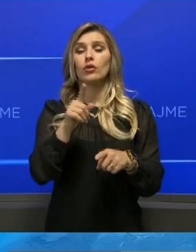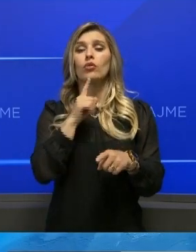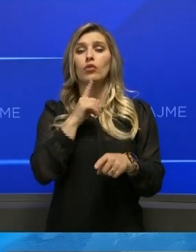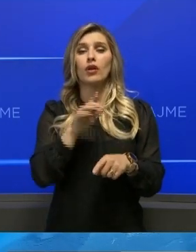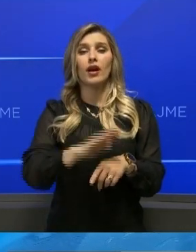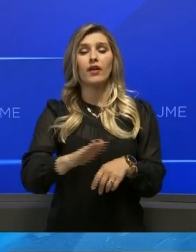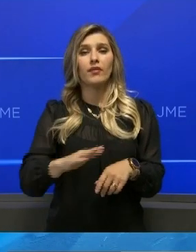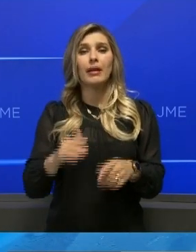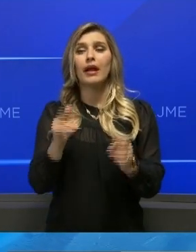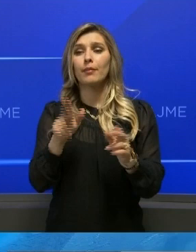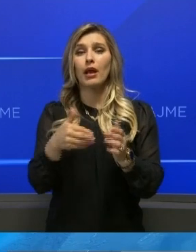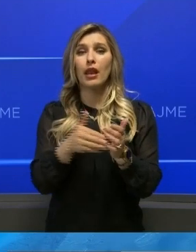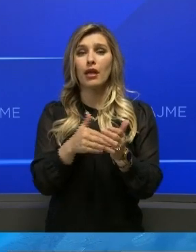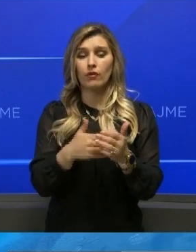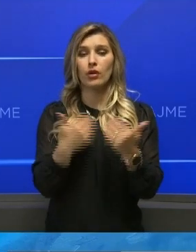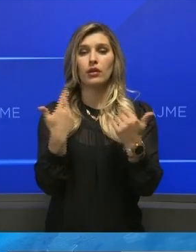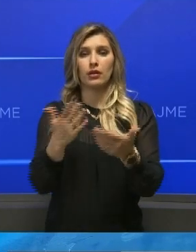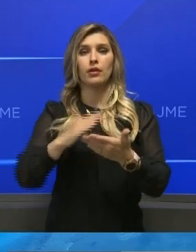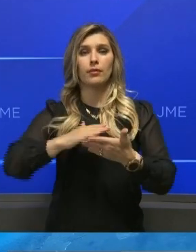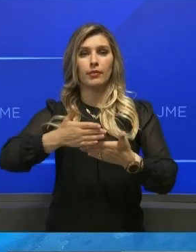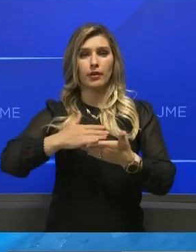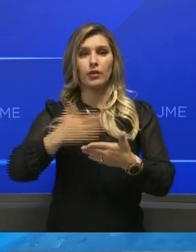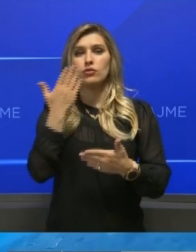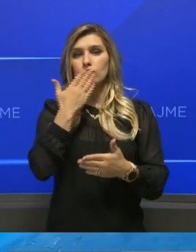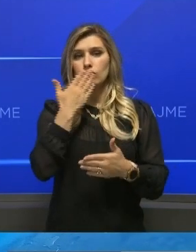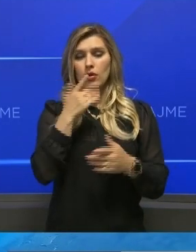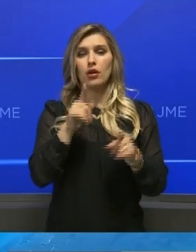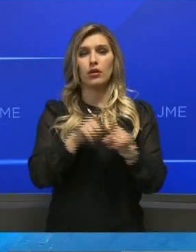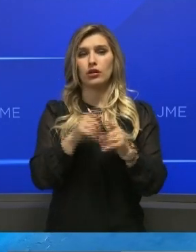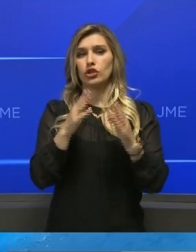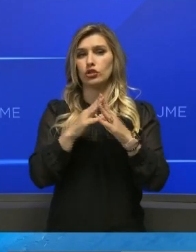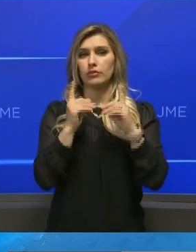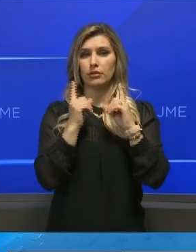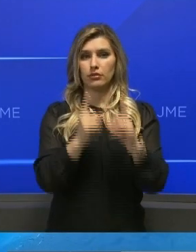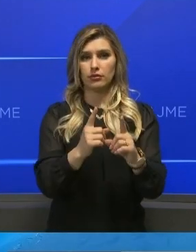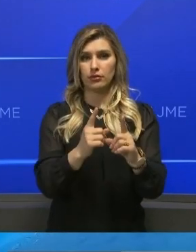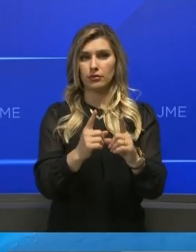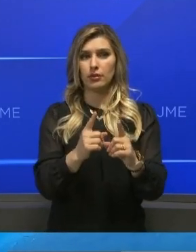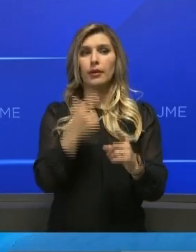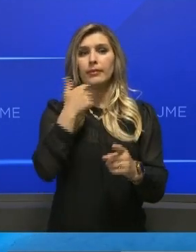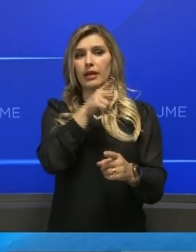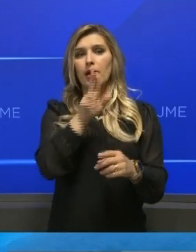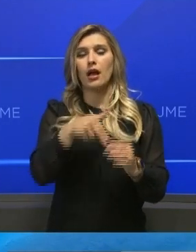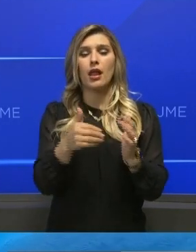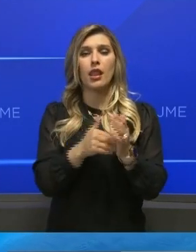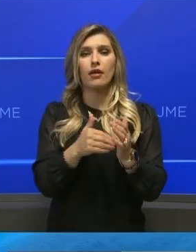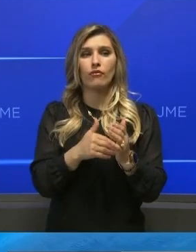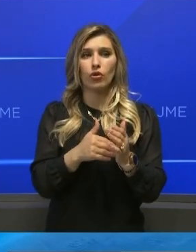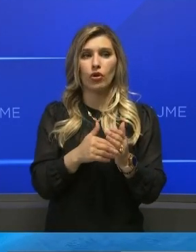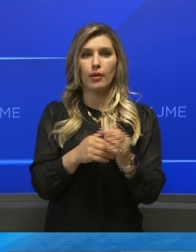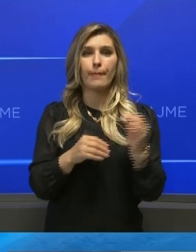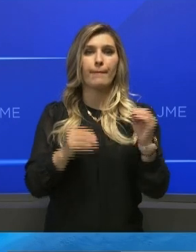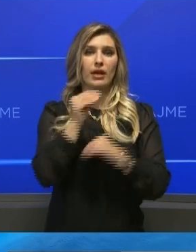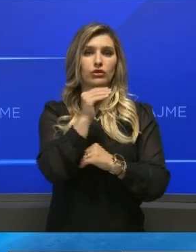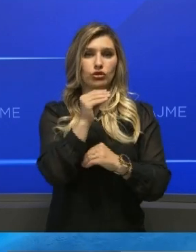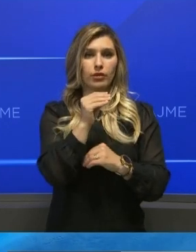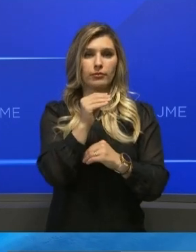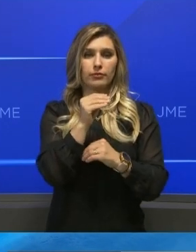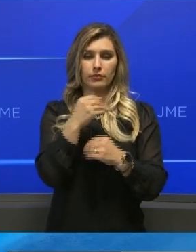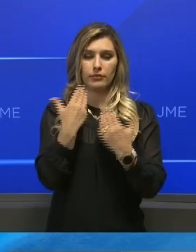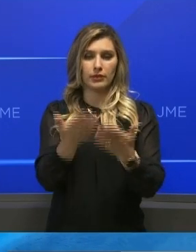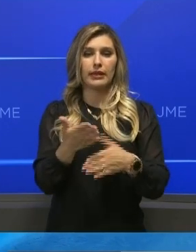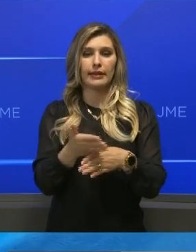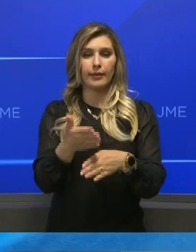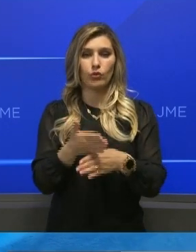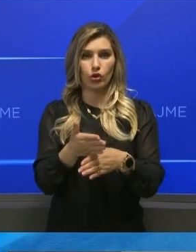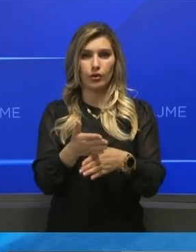siguruam pa isi e elektronike për të ndjekur mësimin online, sepse jam kategorie cila ka më shumë nevoj që të përkrat nga